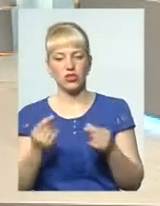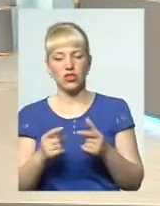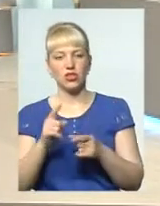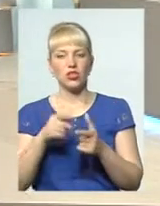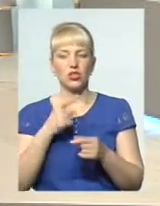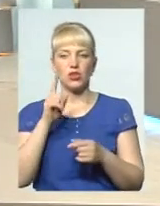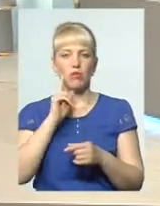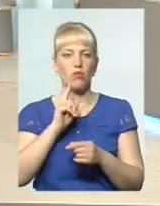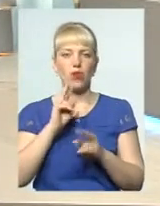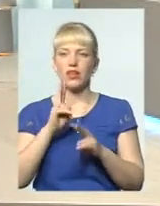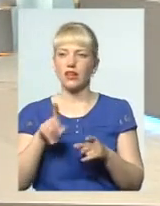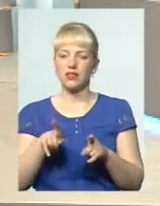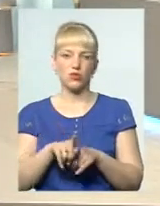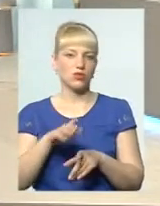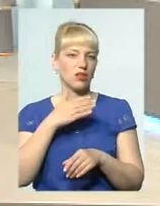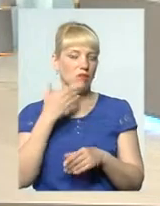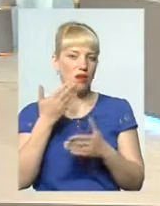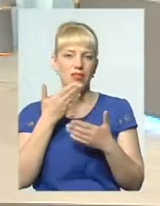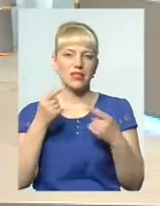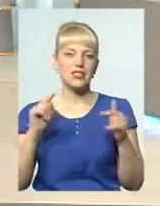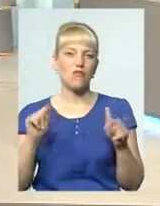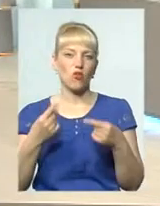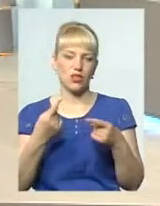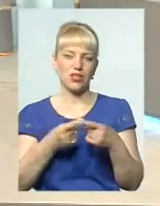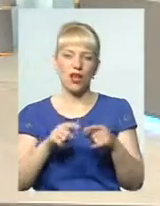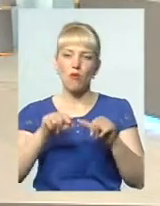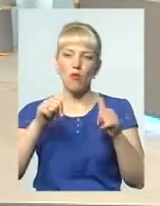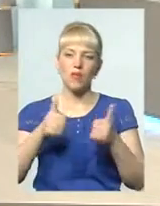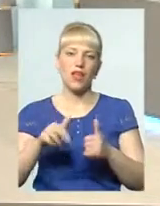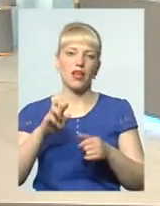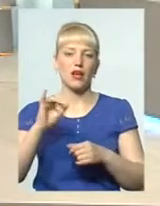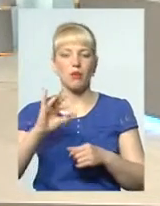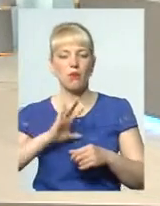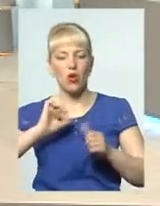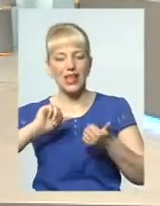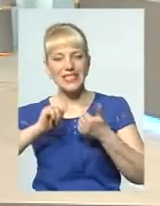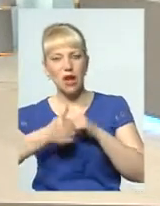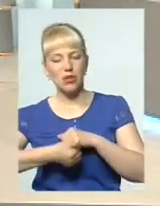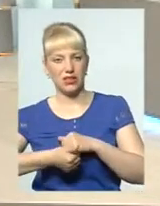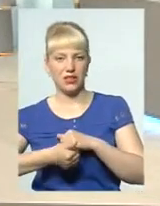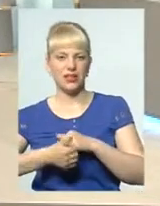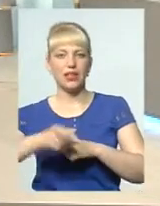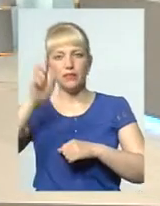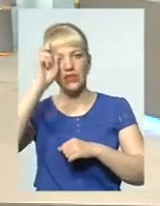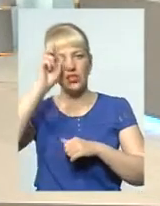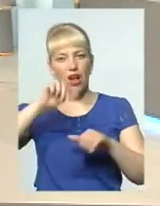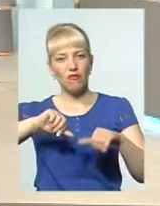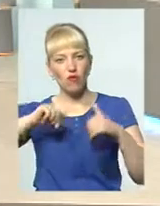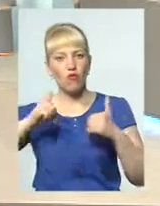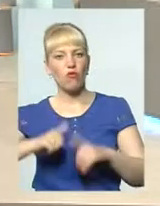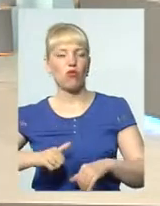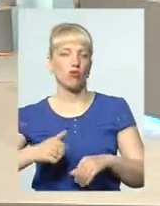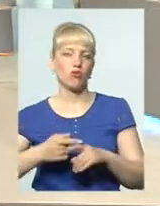що, як такої нема, не створено в Україні та модель, яка могла би замінити державну форму